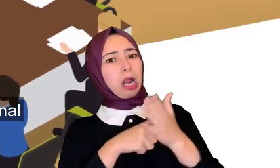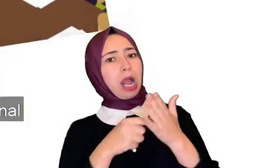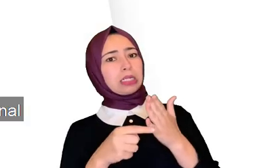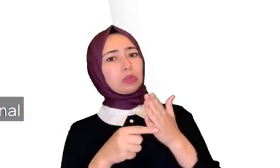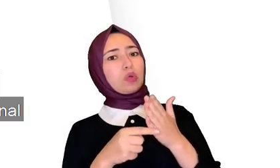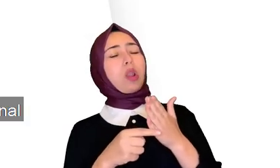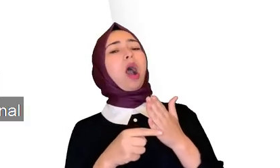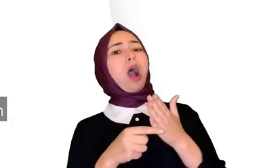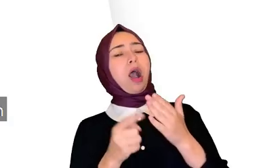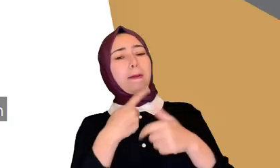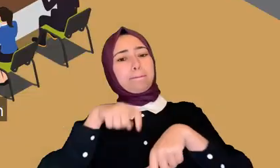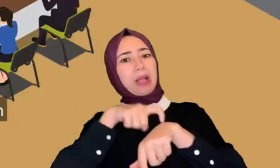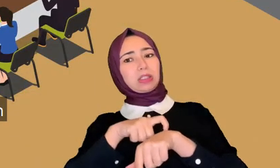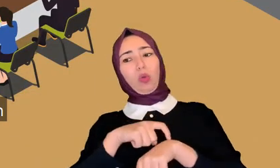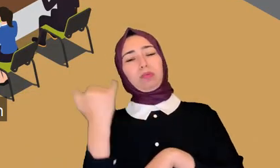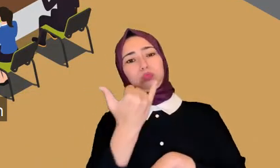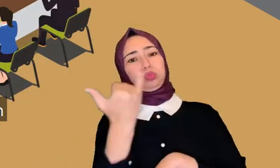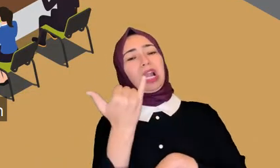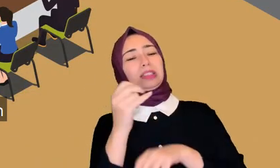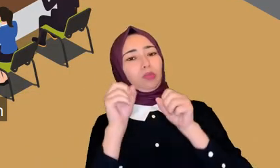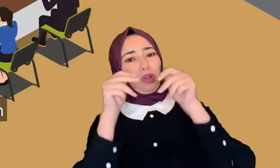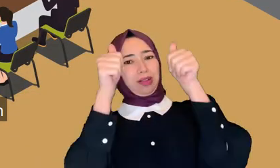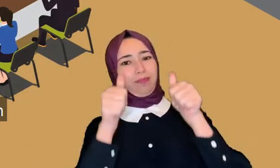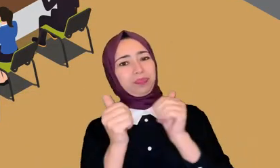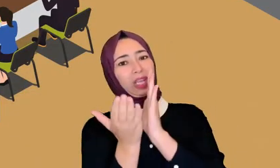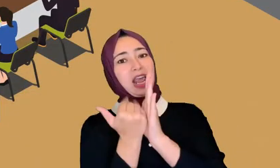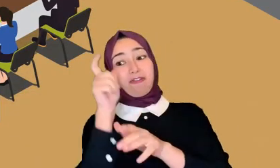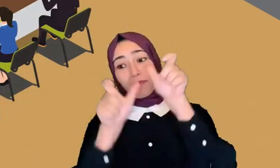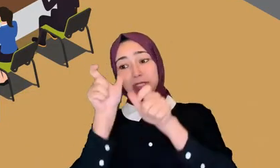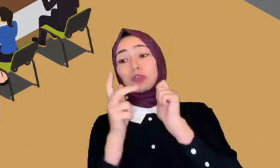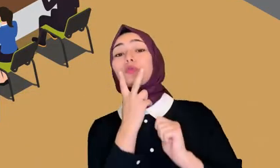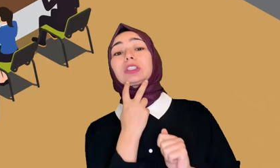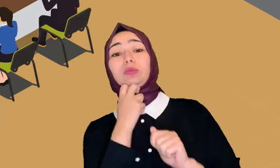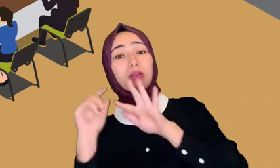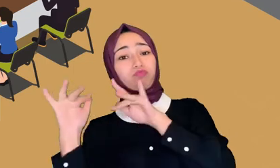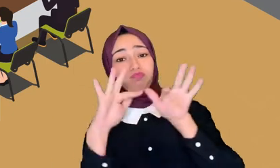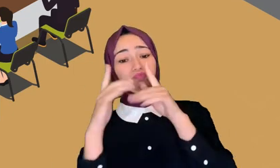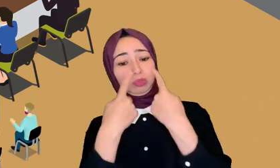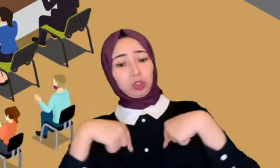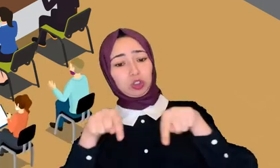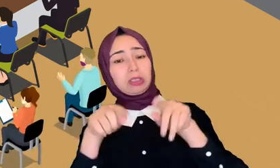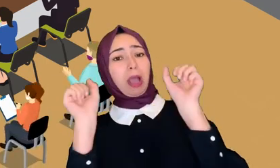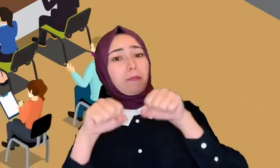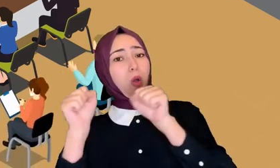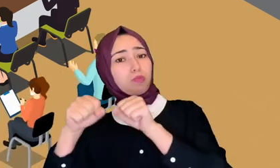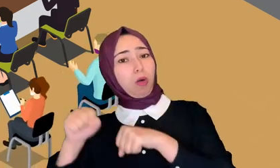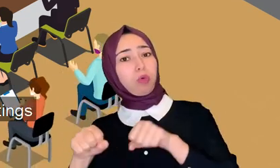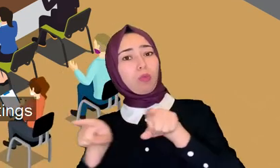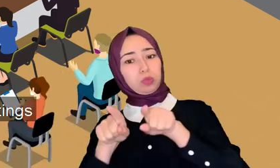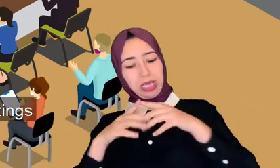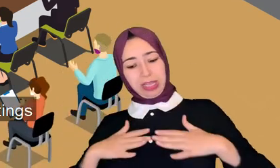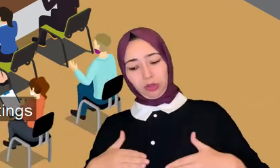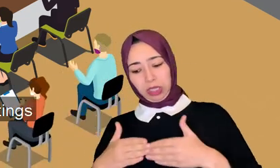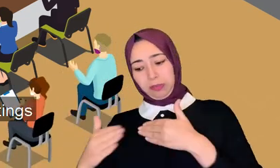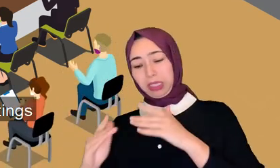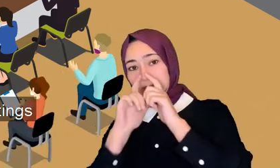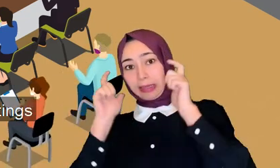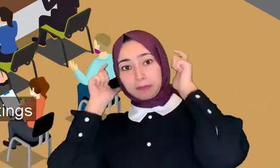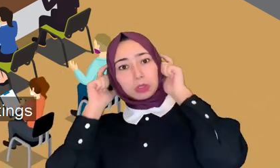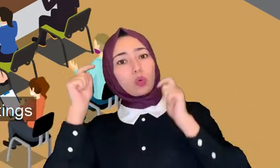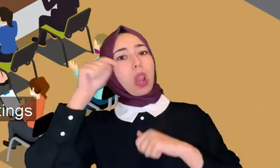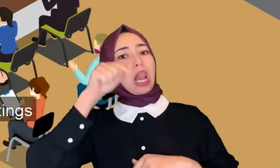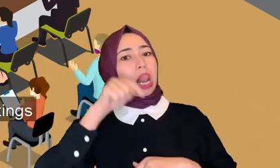قدام المحكمة الادارية على هذكا تراجعت في قرارها ومكنت المتساكنين من حضور اشغال المجلس البلدي مع فرض